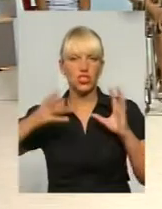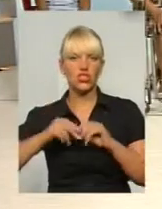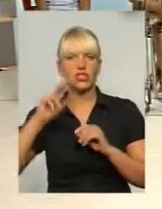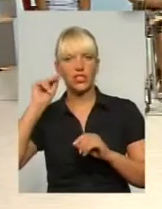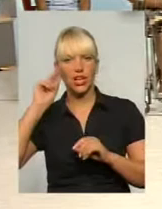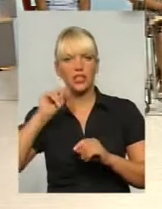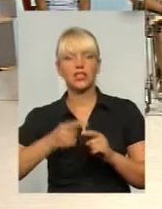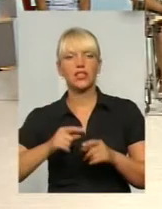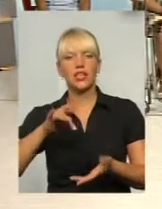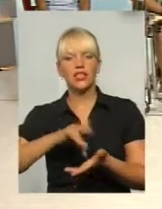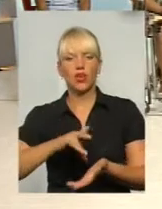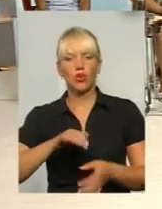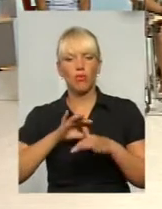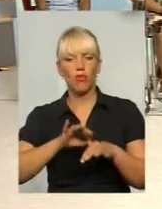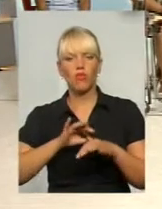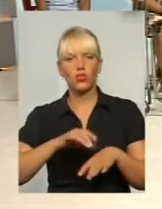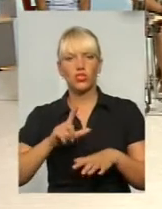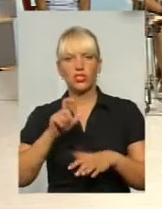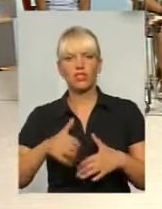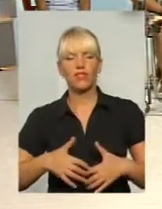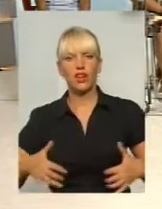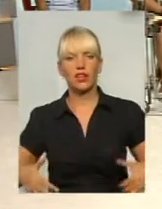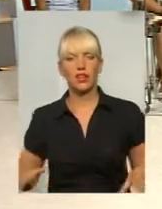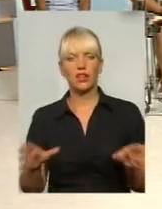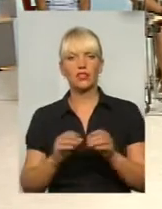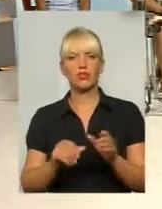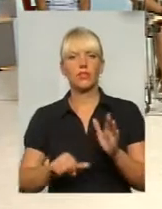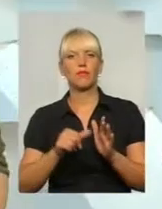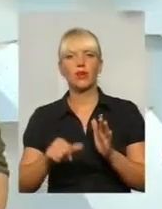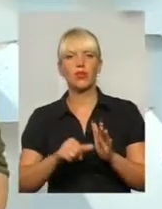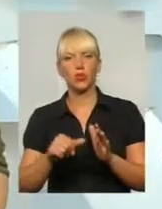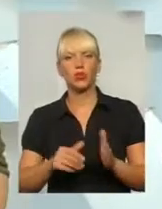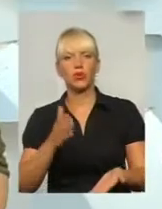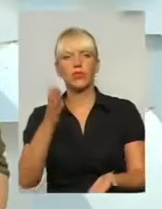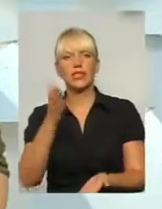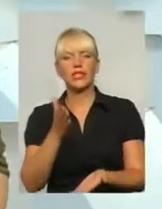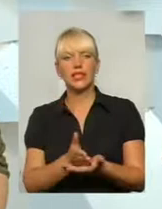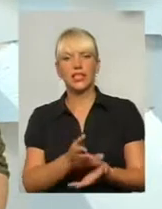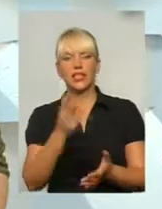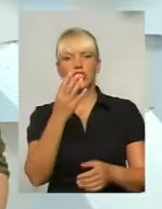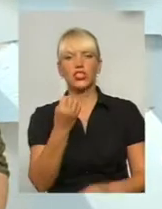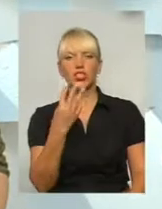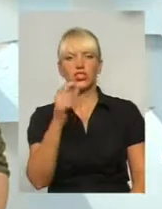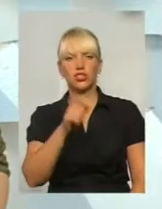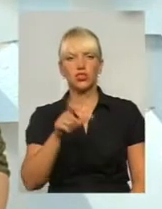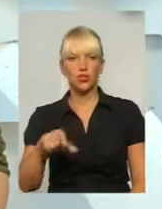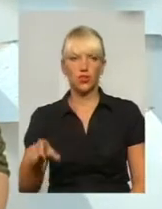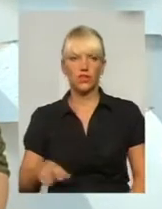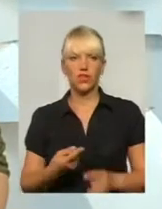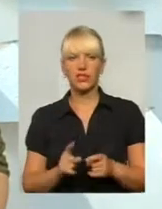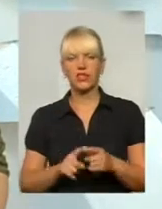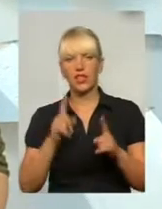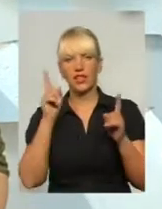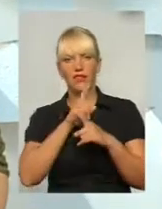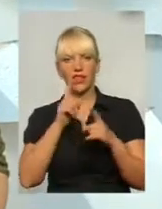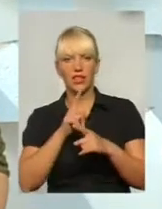центру поводження з тваринами разом з притулком становить 14 чоловік. Це не така